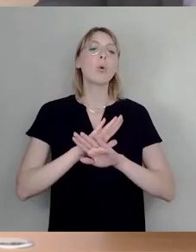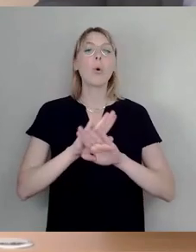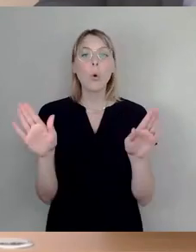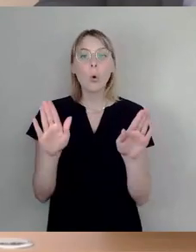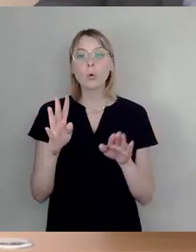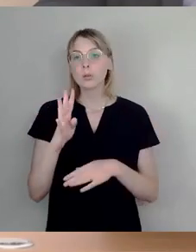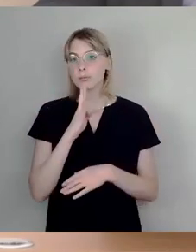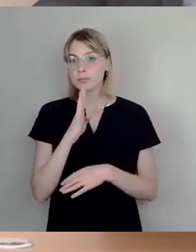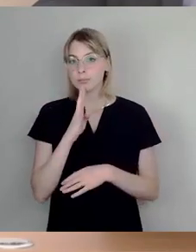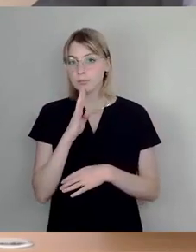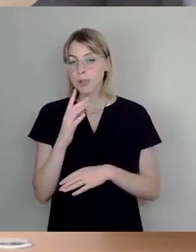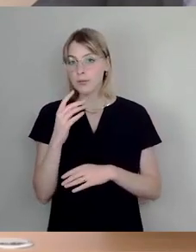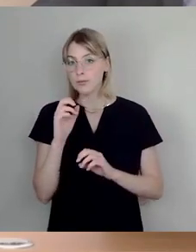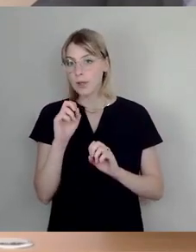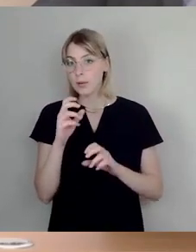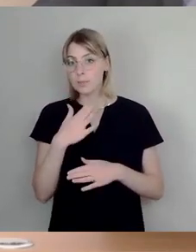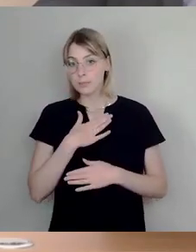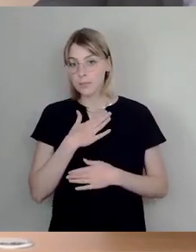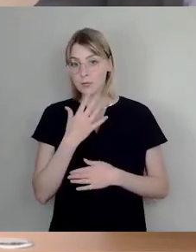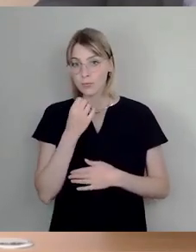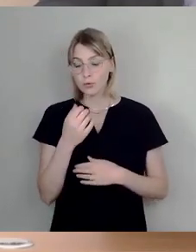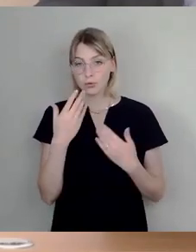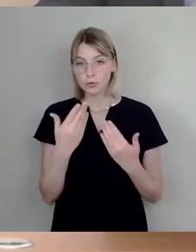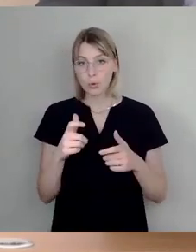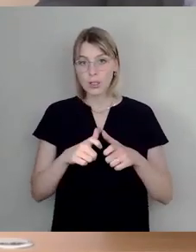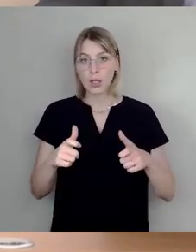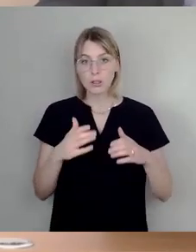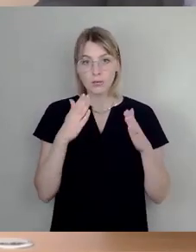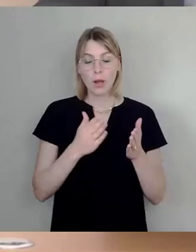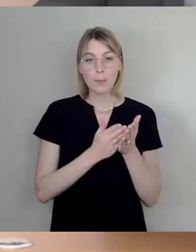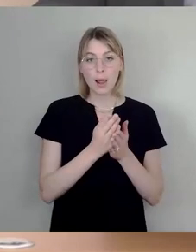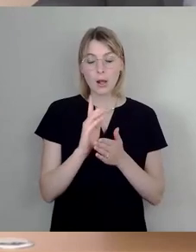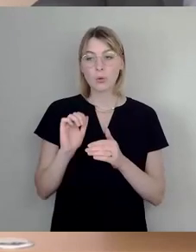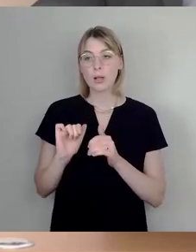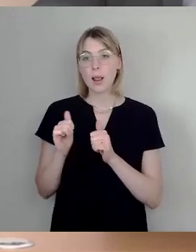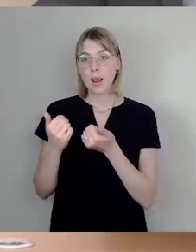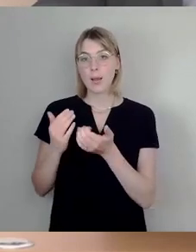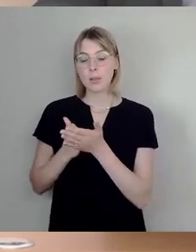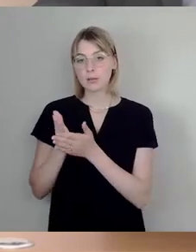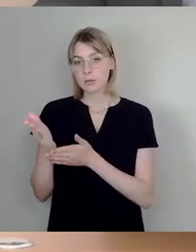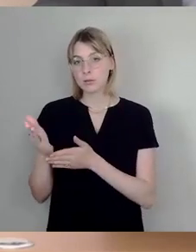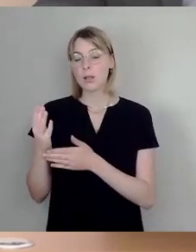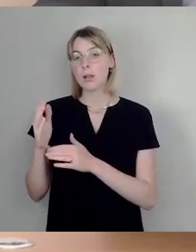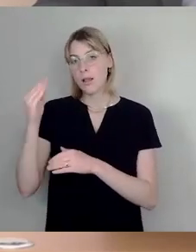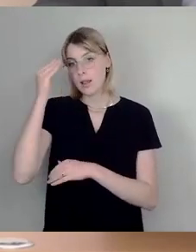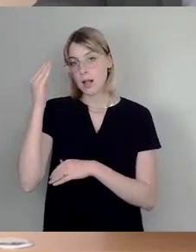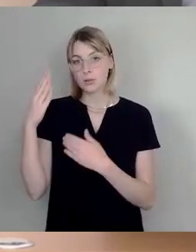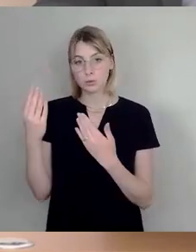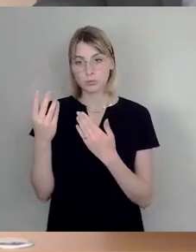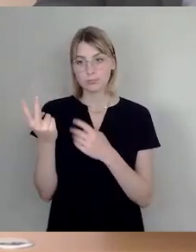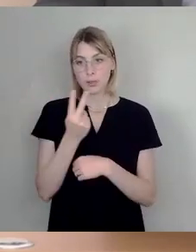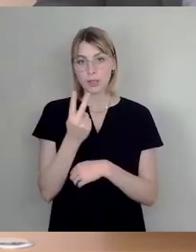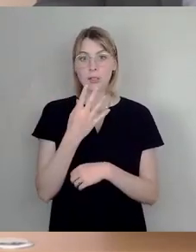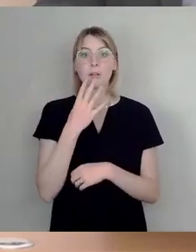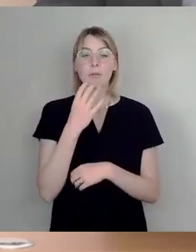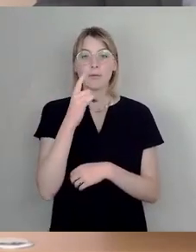werden sollte. Das wäre mein Anliegen, das einmal der Kita-Fachplan, das andere lebenslange Lernen. Wenn das möglich wäre, ohne Debatte,